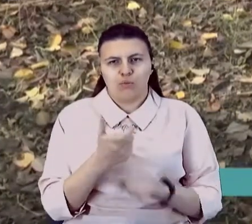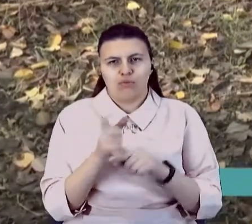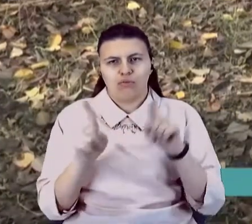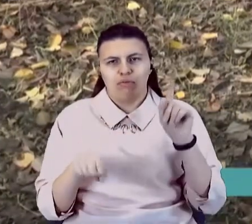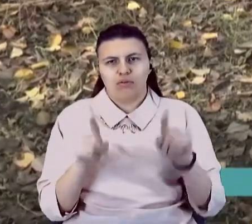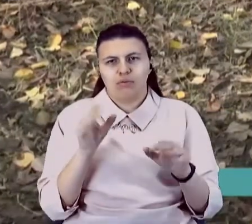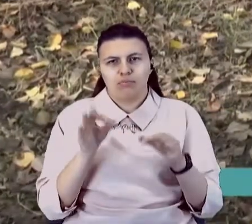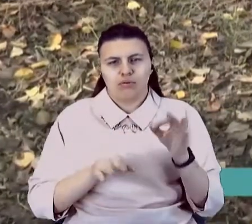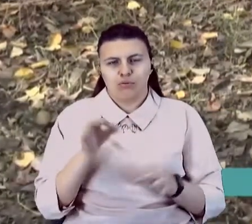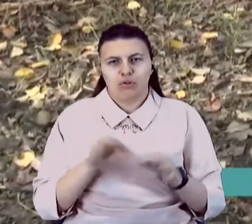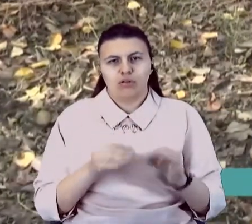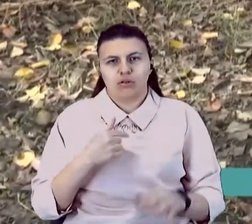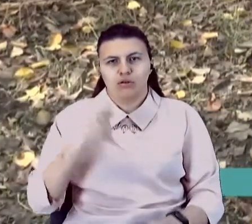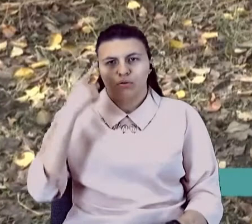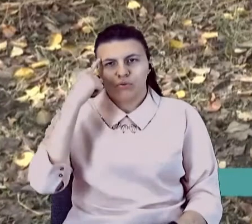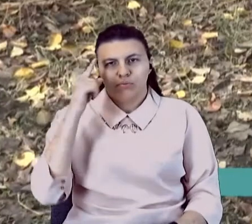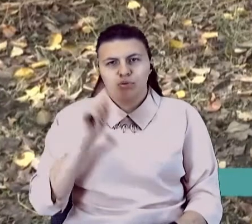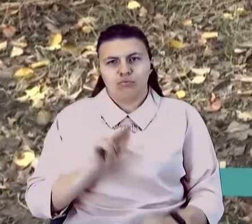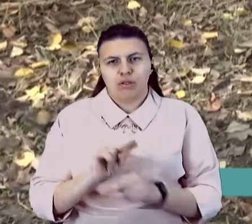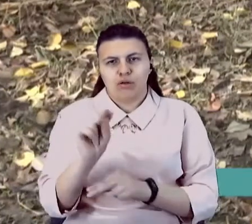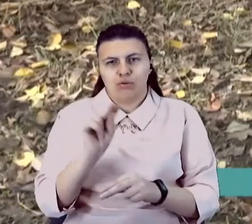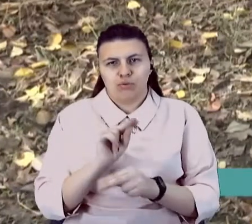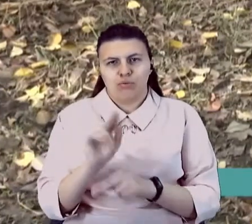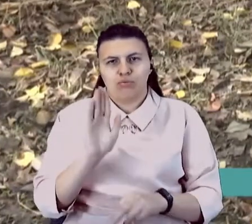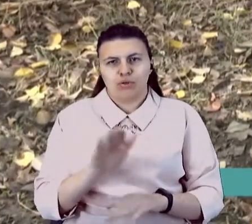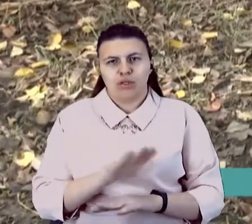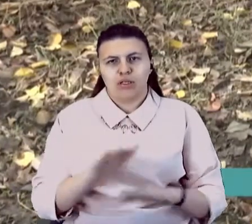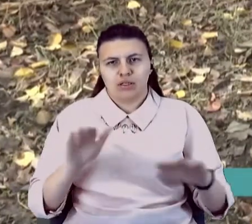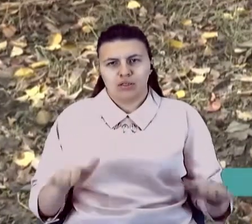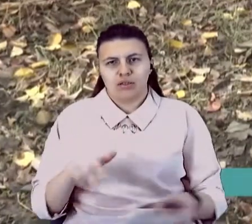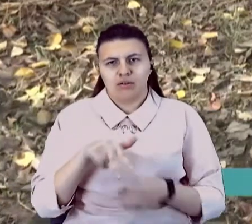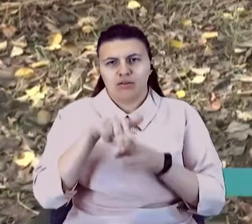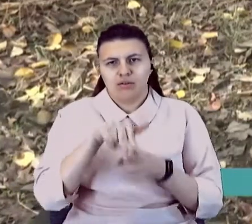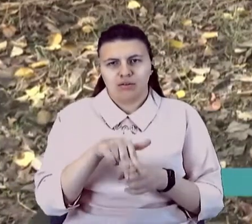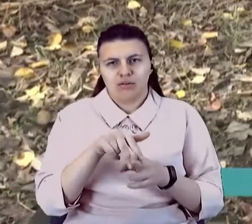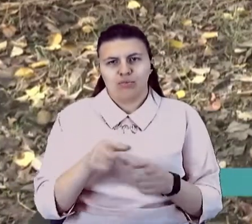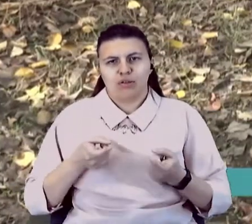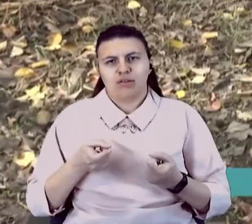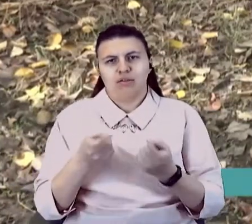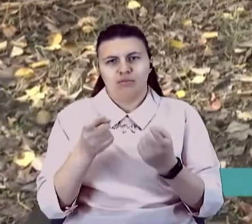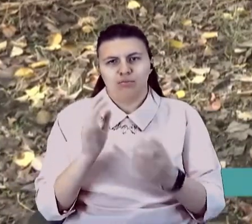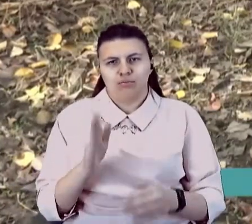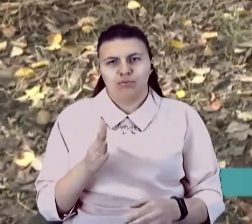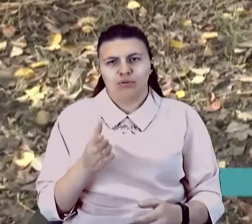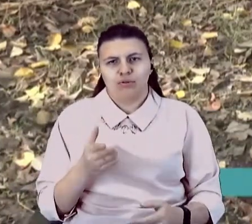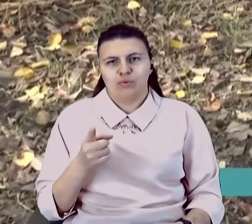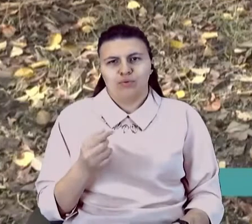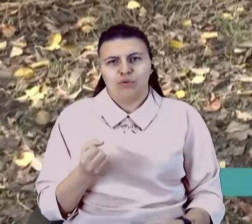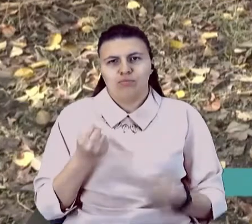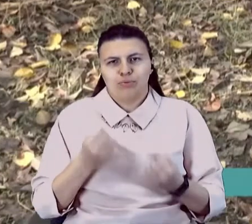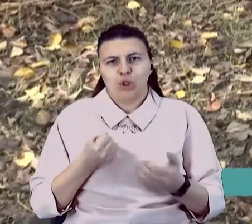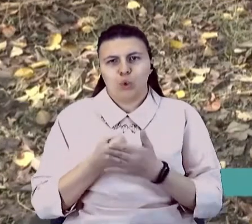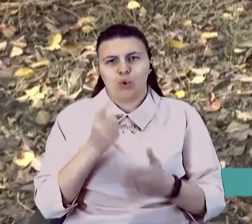я думаю, ми його навчимо. Він буде і дитина катати, і саночки тягати, тому що у нього вес може бути до 100 кілограмів.